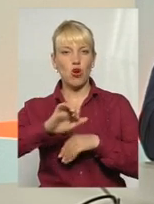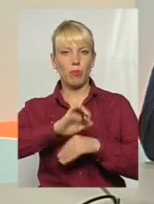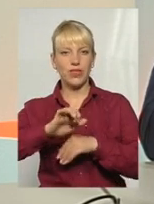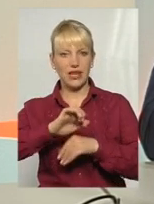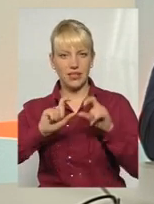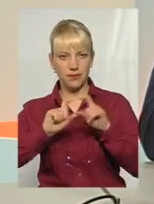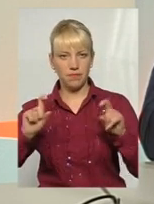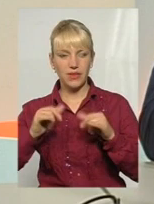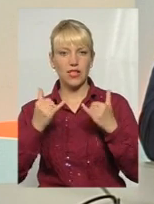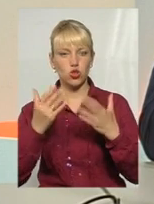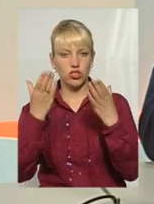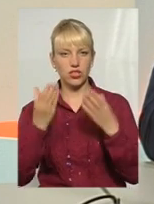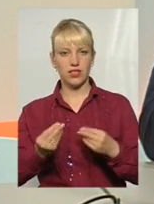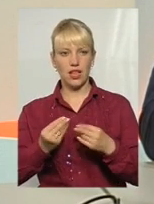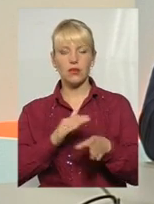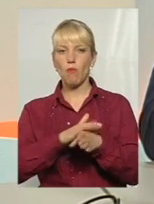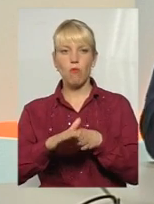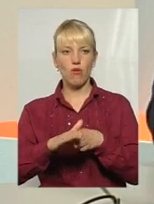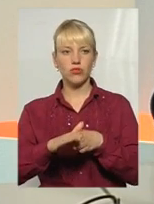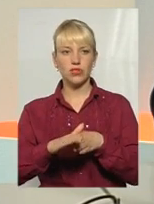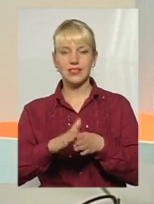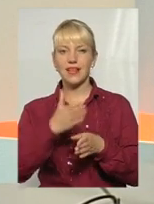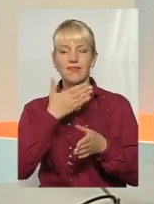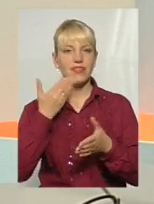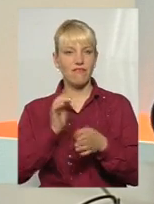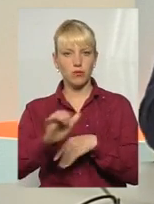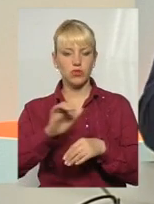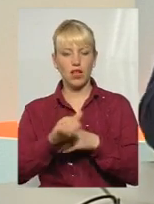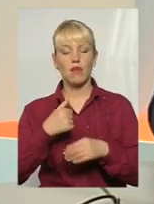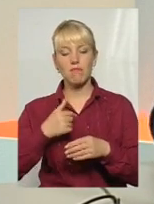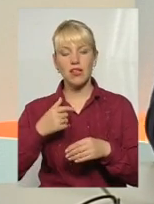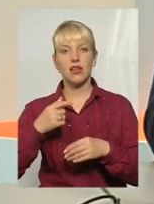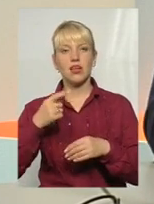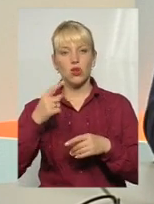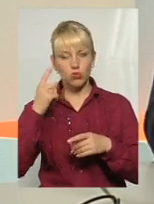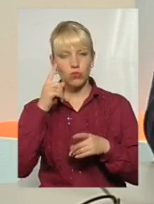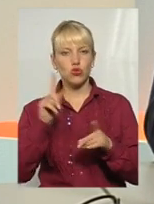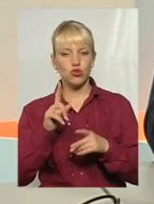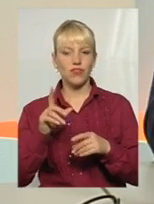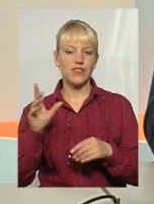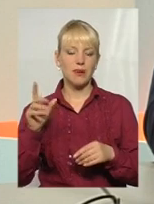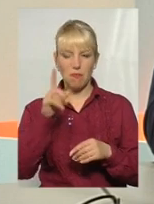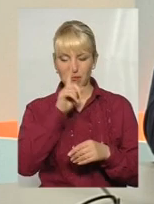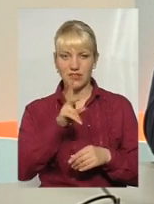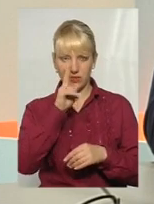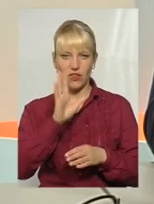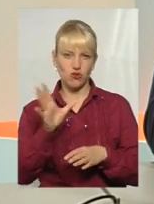сьогоднішній день повністю не робляє, ми врахуємо, що місяць-два ми закриємо всі ліки. Друге,